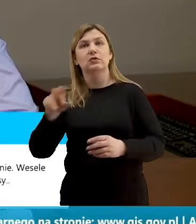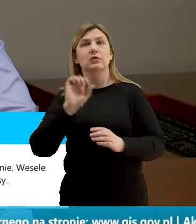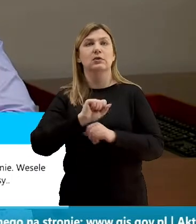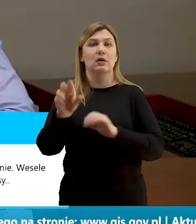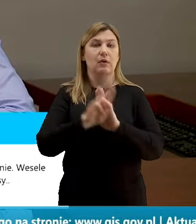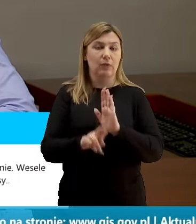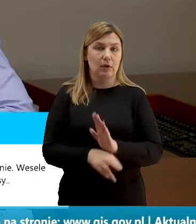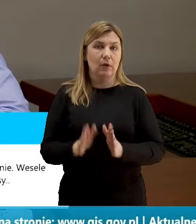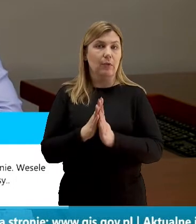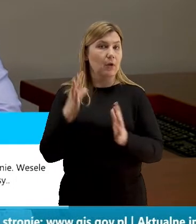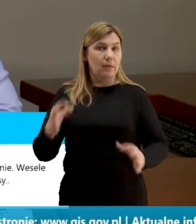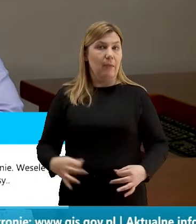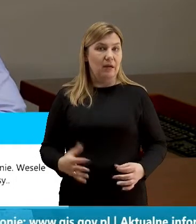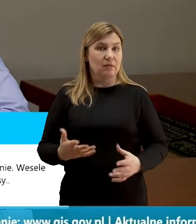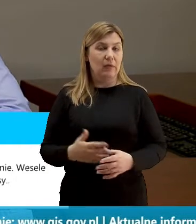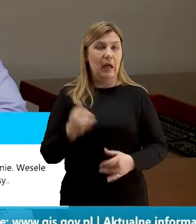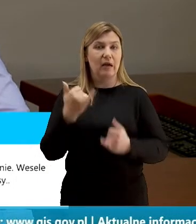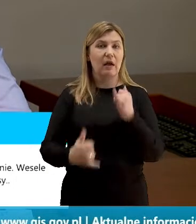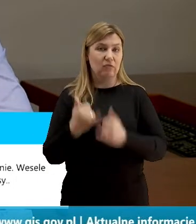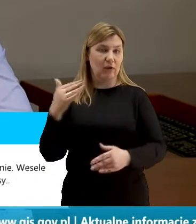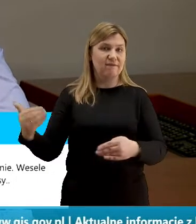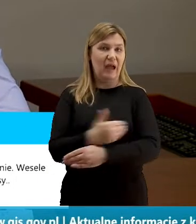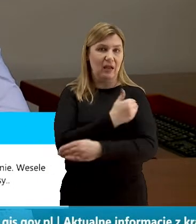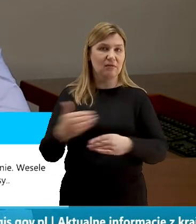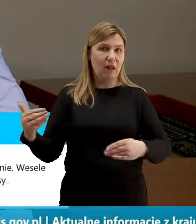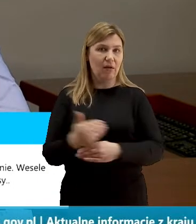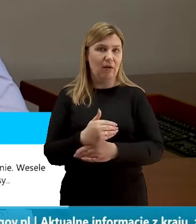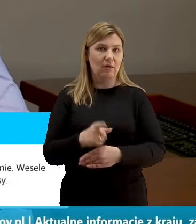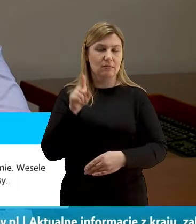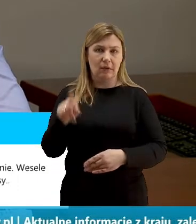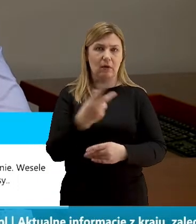Proszę Państwa, jeżeli chodzi o wesele, to z całą pewnością nie jest to zgromadzenie.